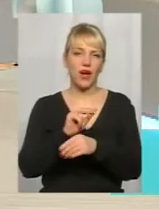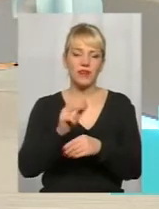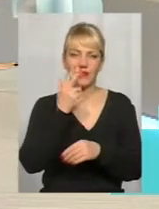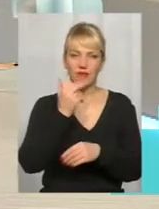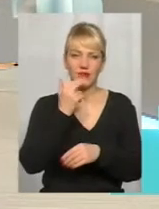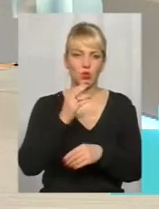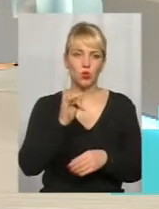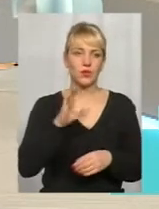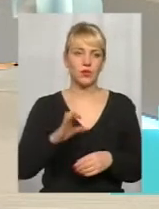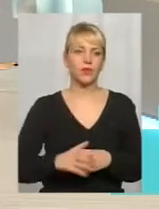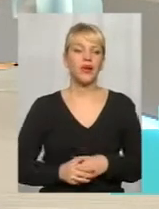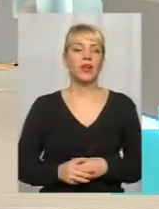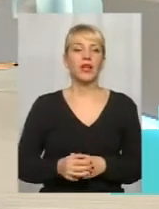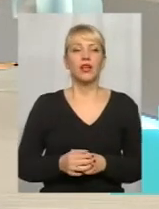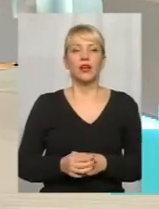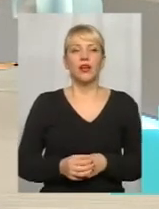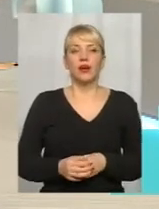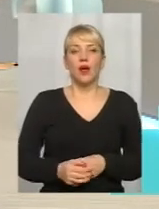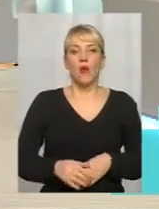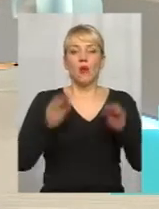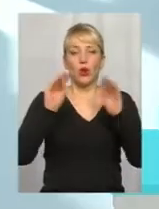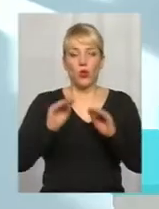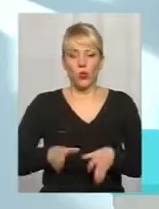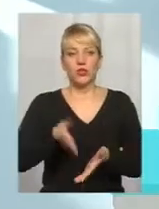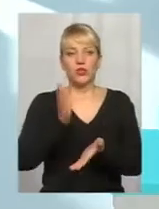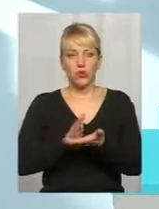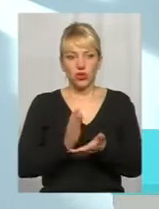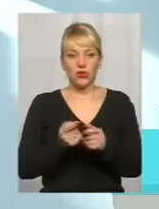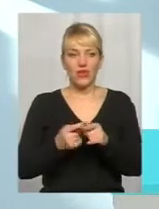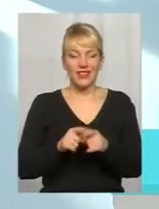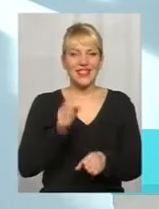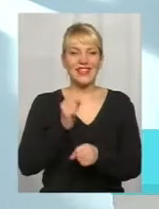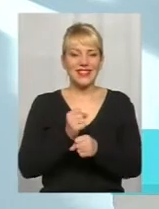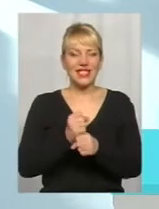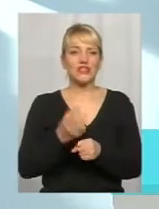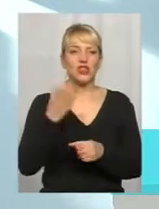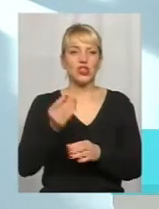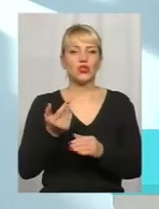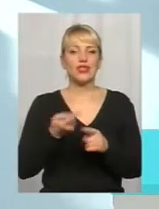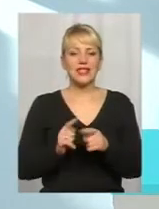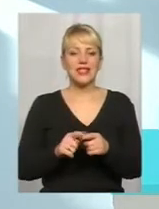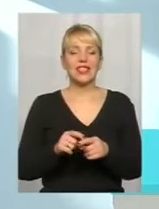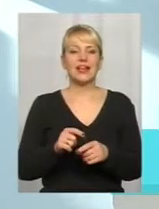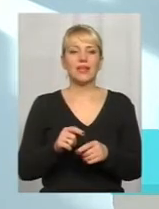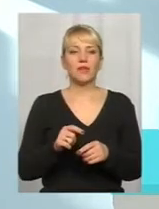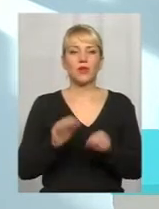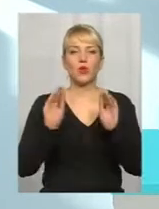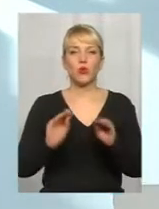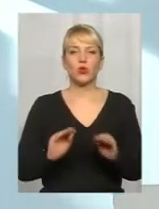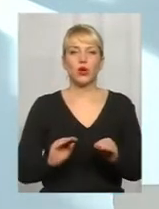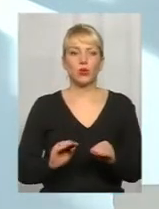протоколи... Протоколи существують, вони действують ще. Те действуючі протоколи, які существують, вони,